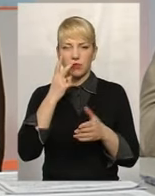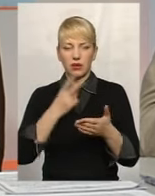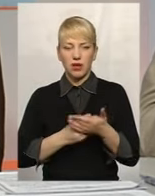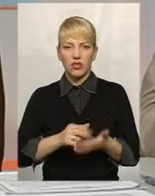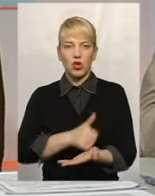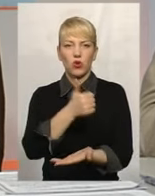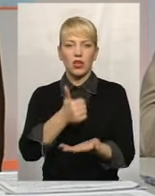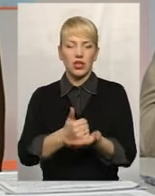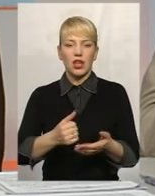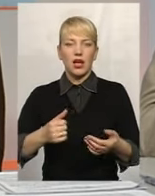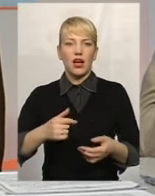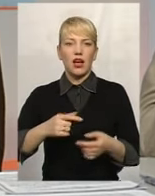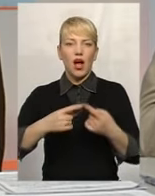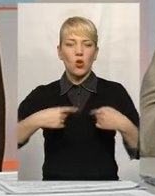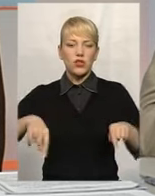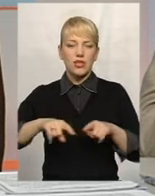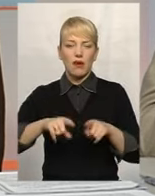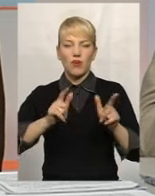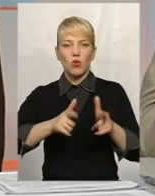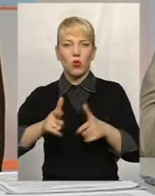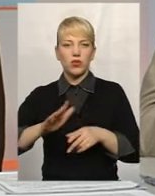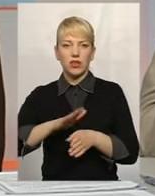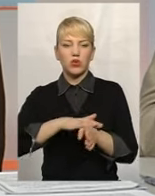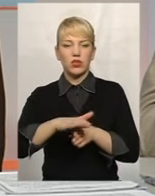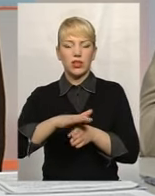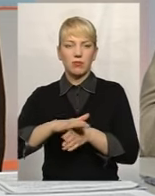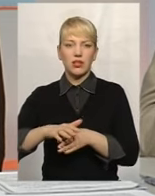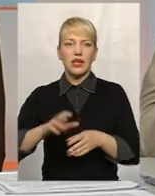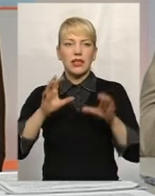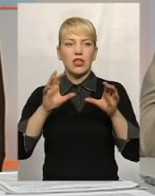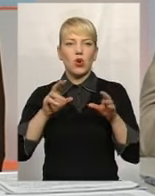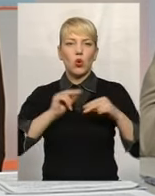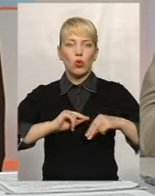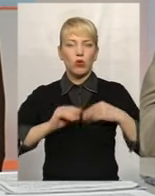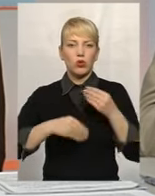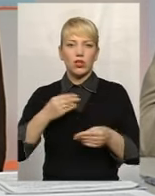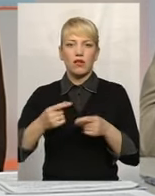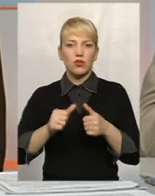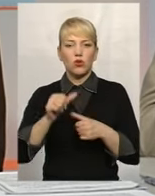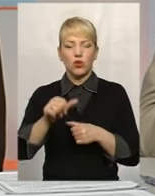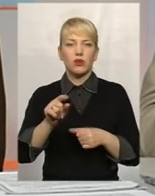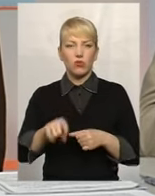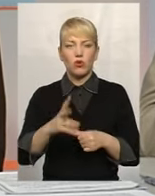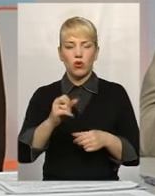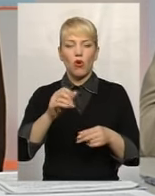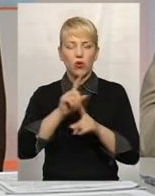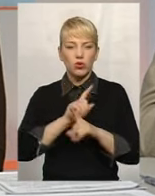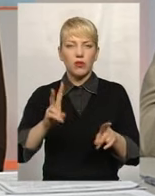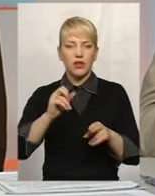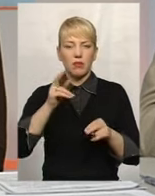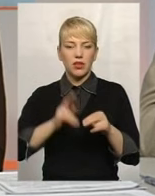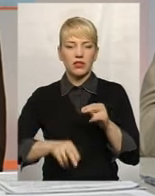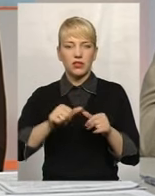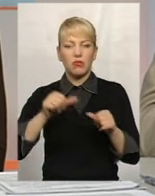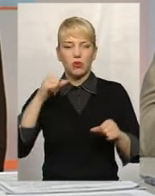генеральними галузевими угодами, недотримання їх роботодавцями. Крім того, особливо наприкінці минулого року, доволі